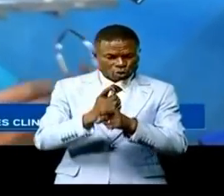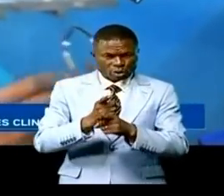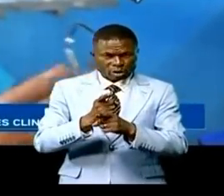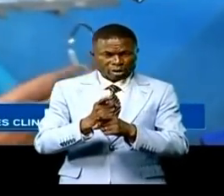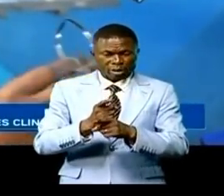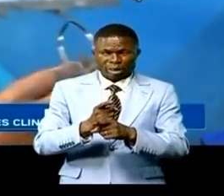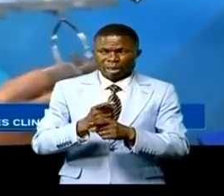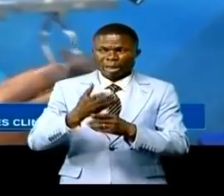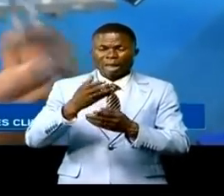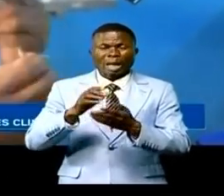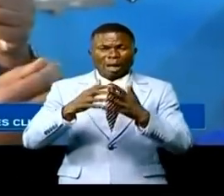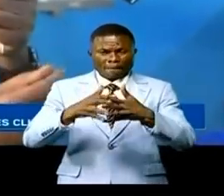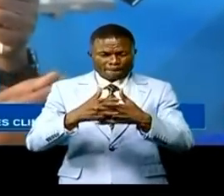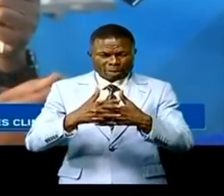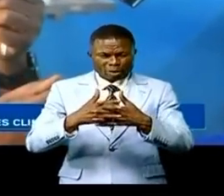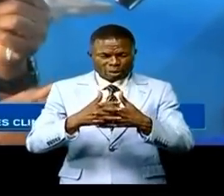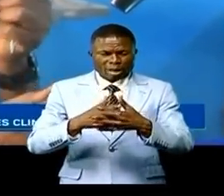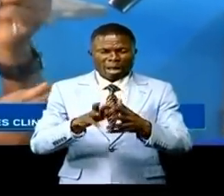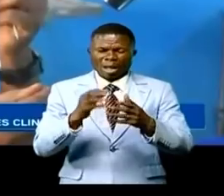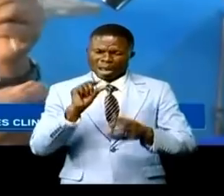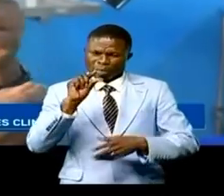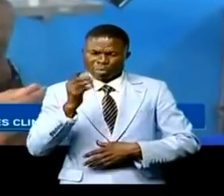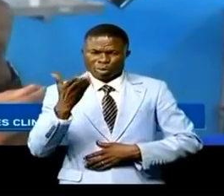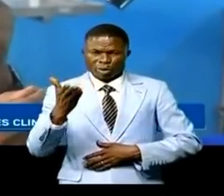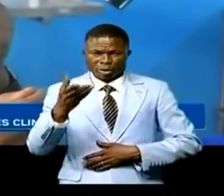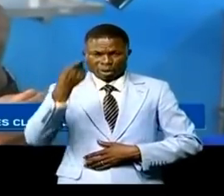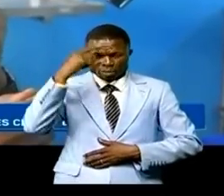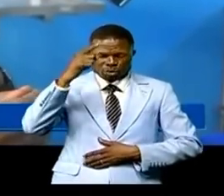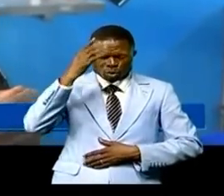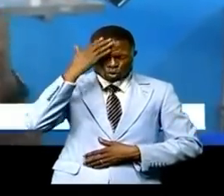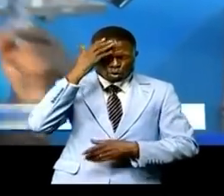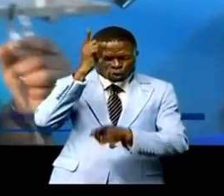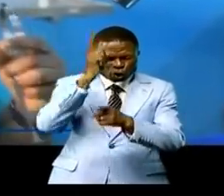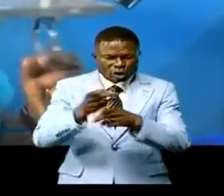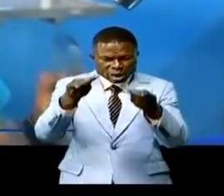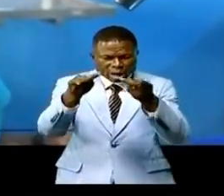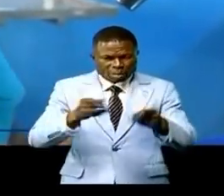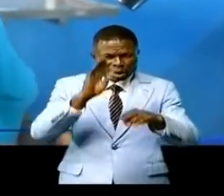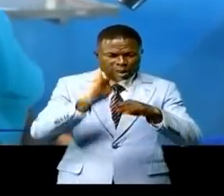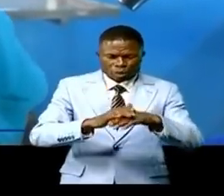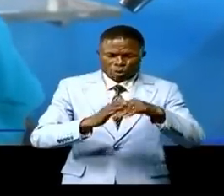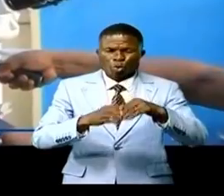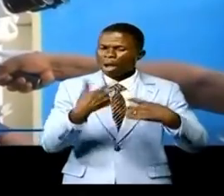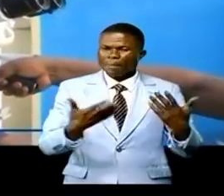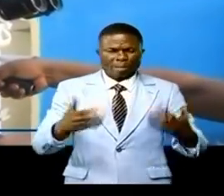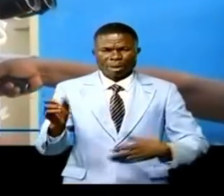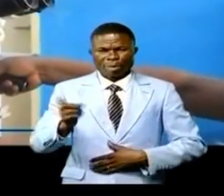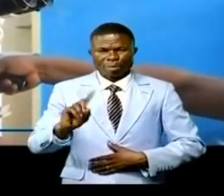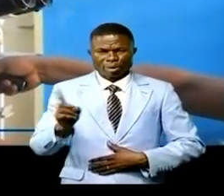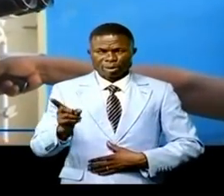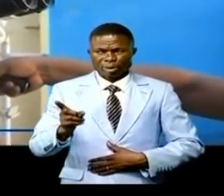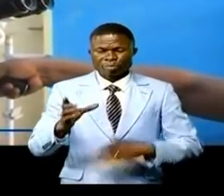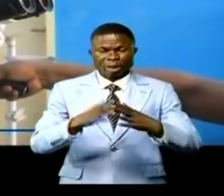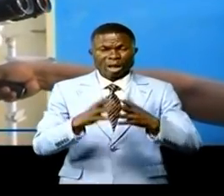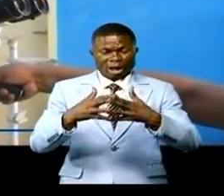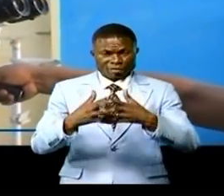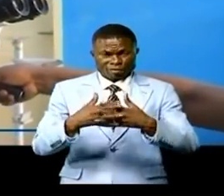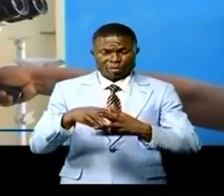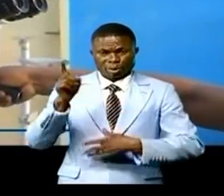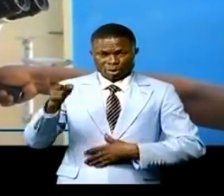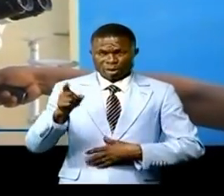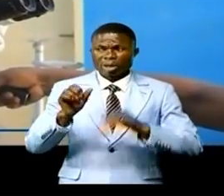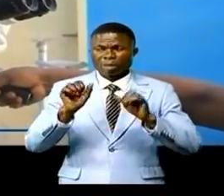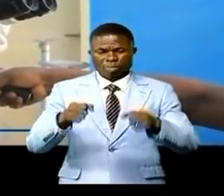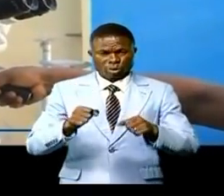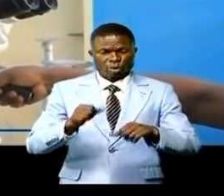finesse va aussi avec des petits instruments pour avoir la précision et ne pas toucher n'importe quoi avec cet appareil nous devons